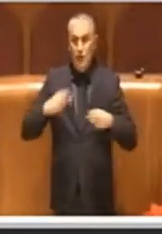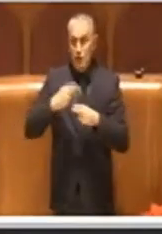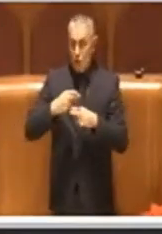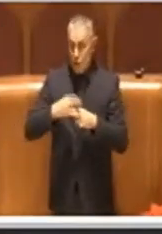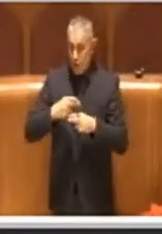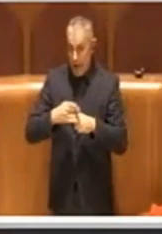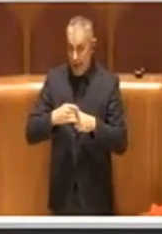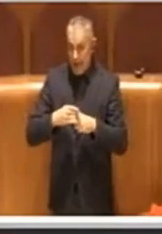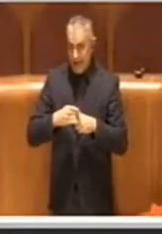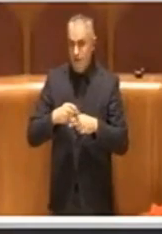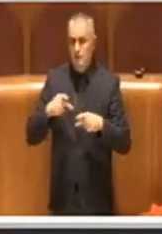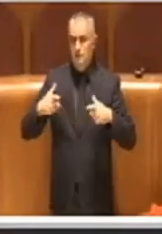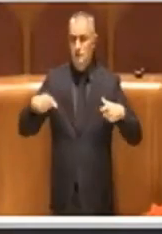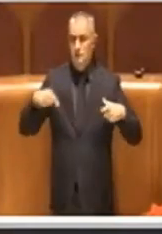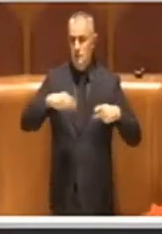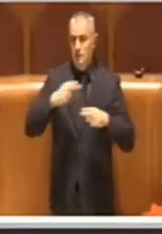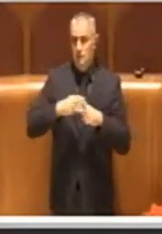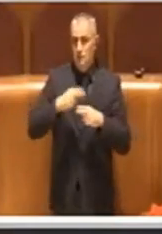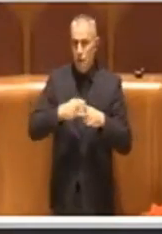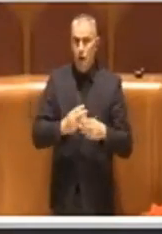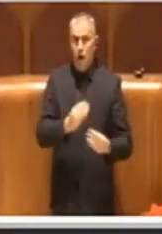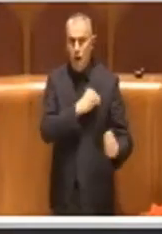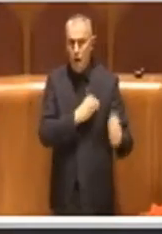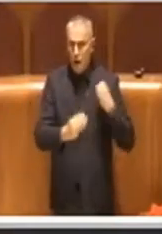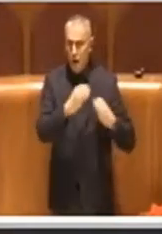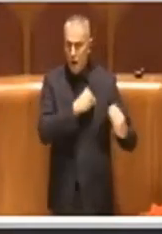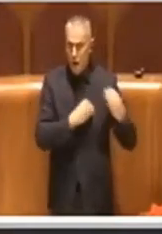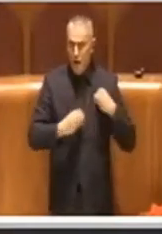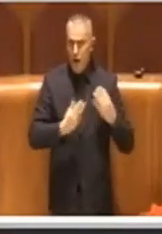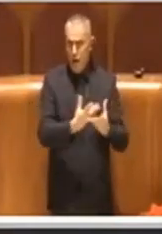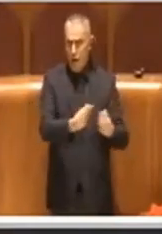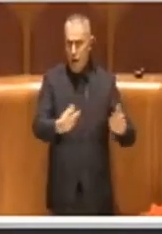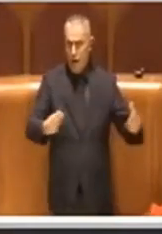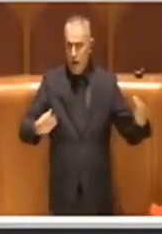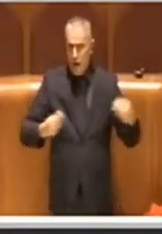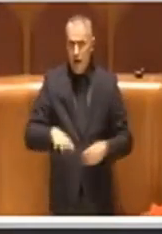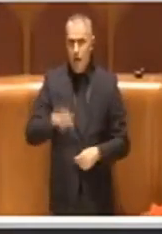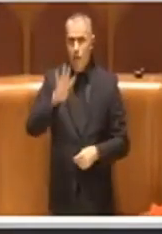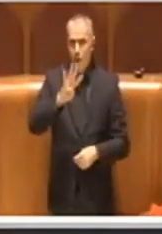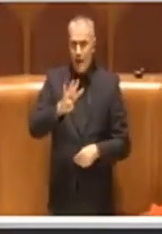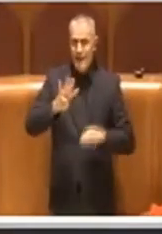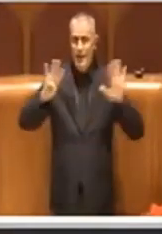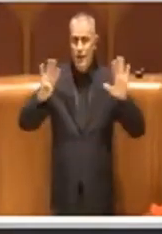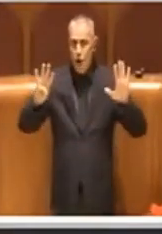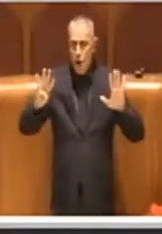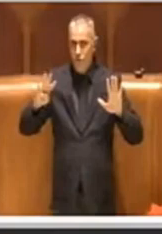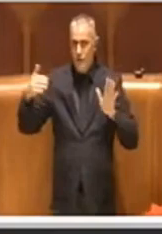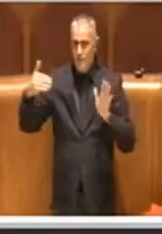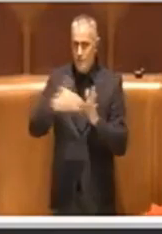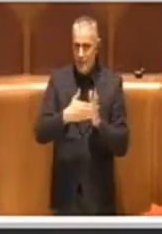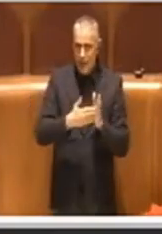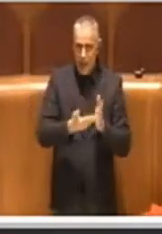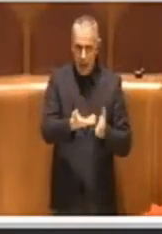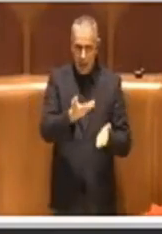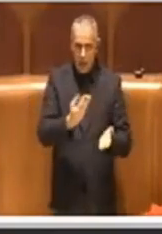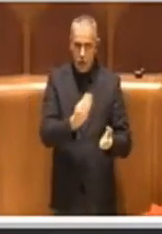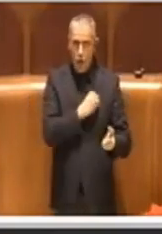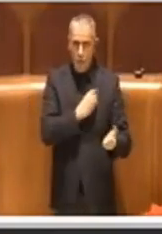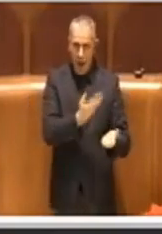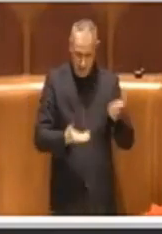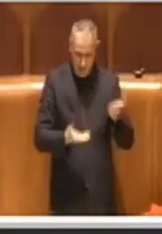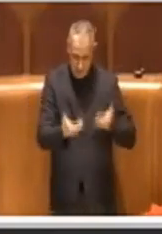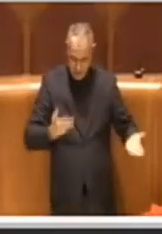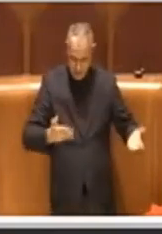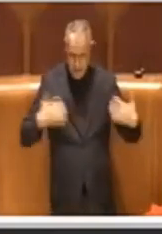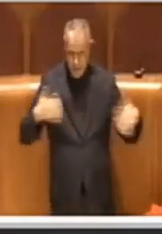parliamo di Roma, ha visto una richiesta molto alta, come ha detto il Consigliere Fassina di 49 mila domande per fare un esempio e per rendere conto,